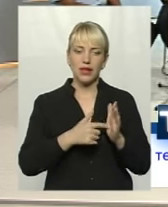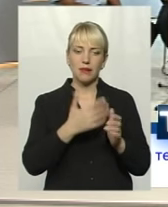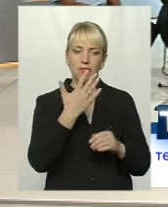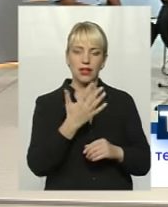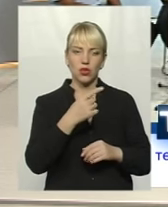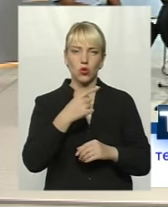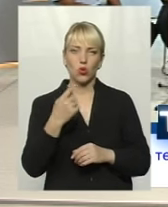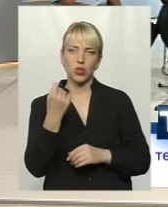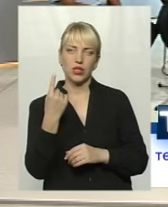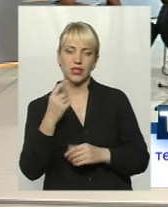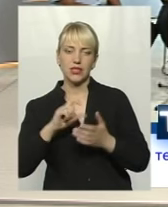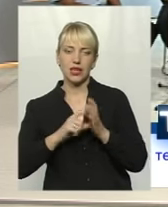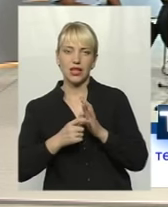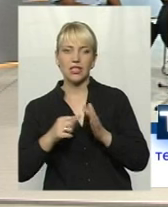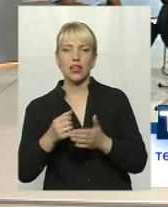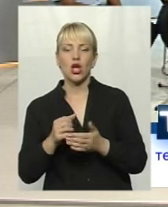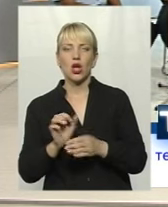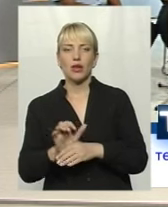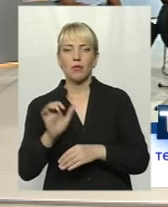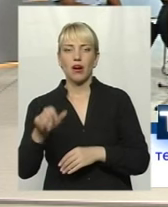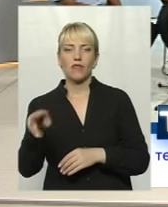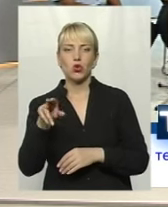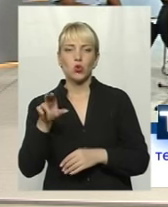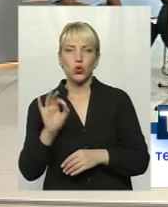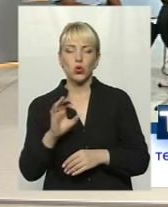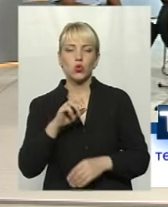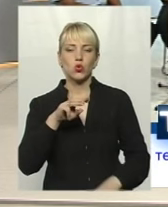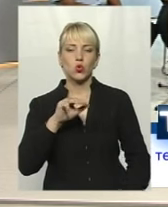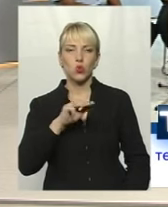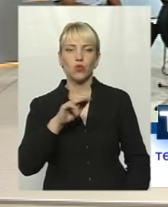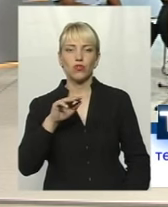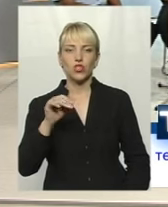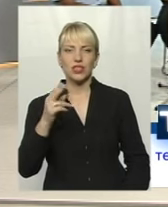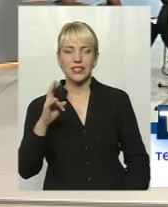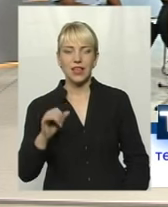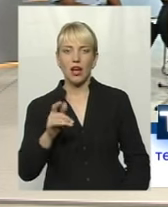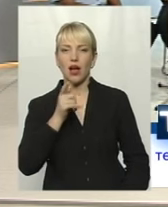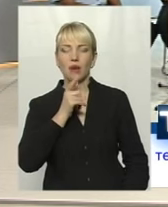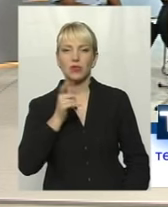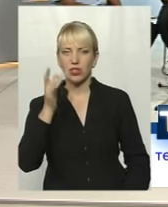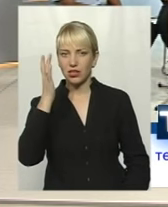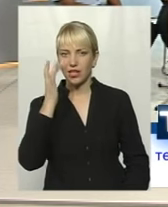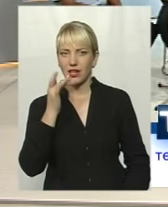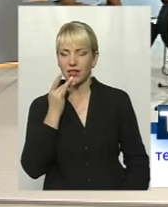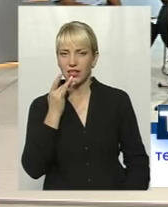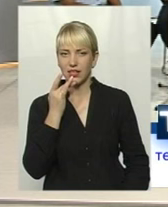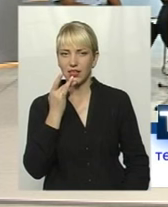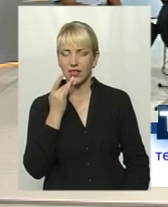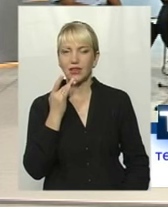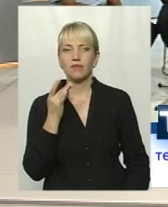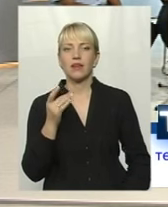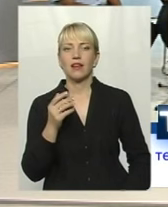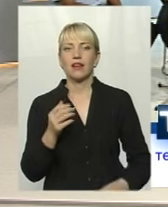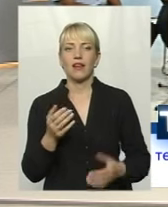школу, але під час літніх канікул десь 5-6 сімей батьків вирішили підвозити дітей в село Терешівці,